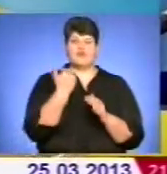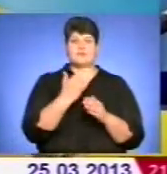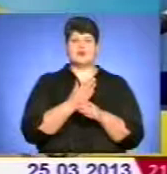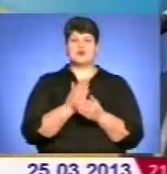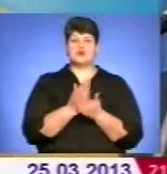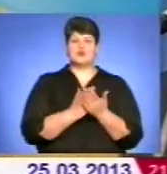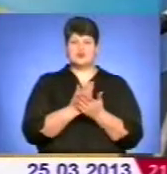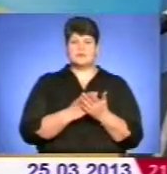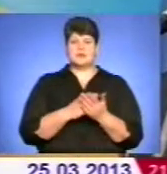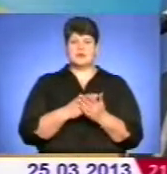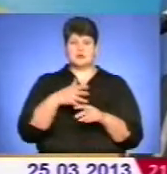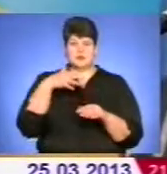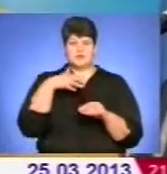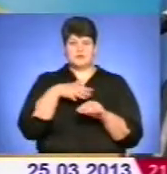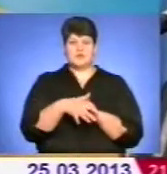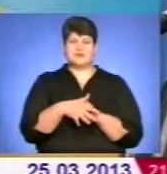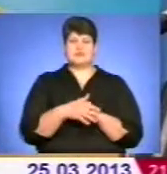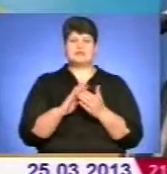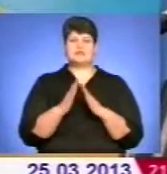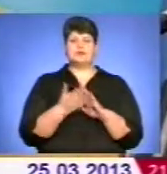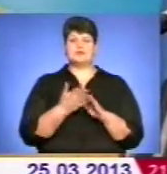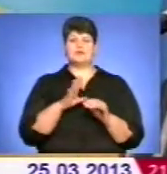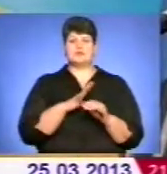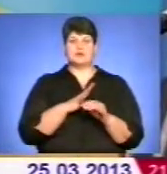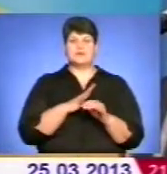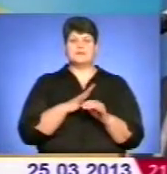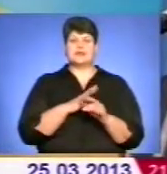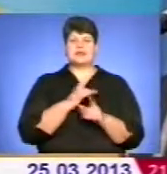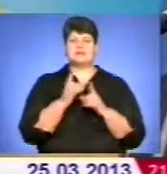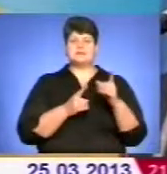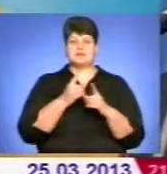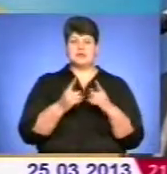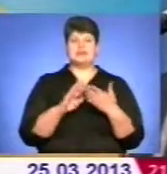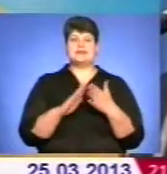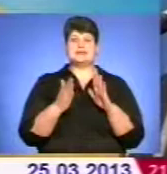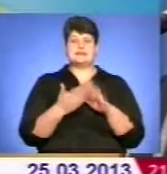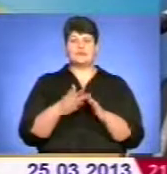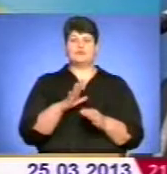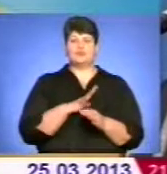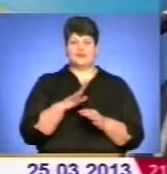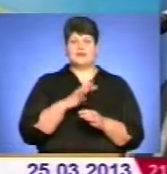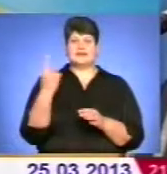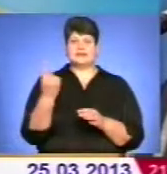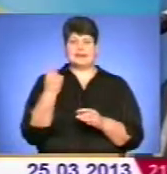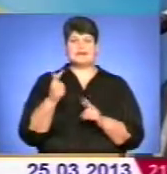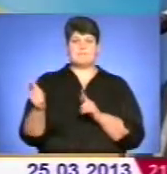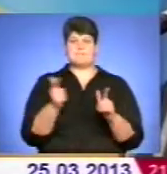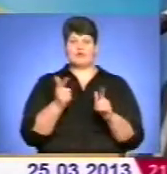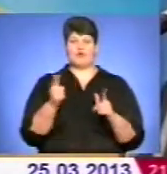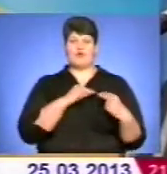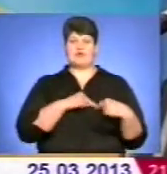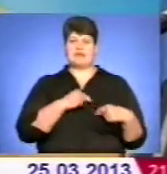в ситуації, яка складалась. Але незмінним і сталим було єдине – це підготовлені кадри,